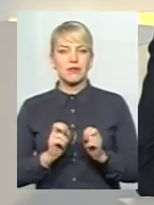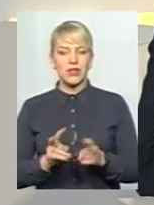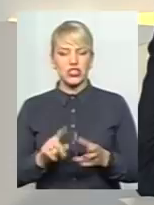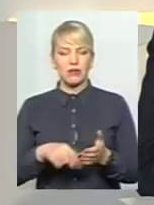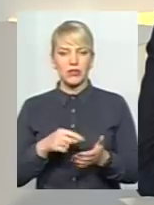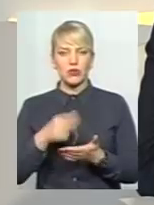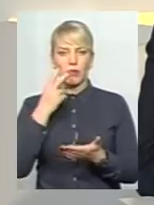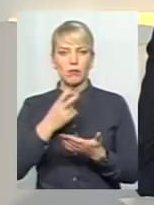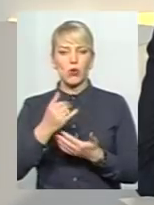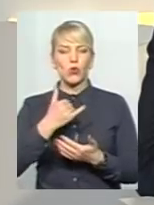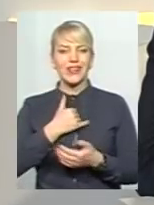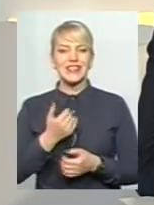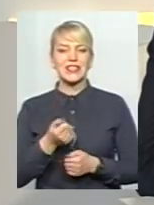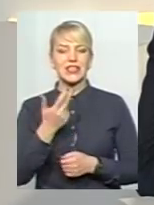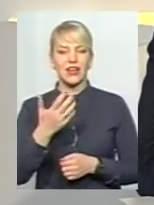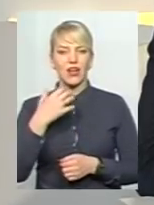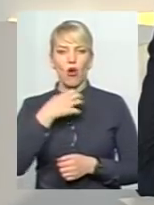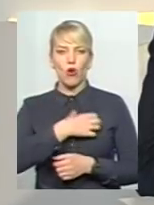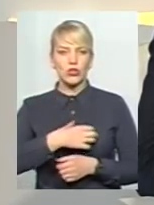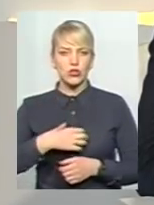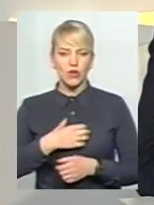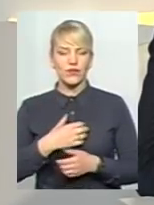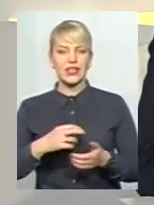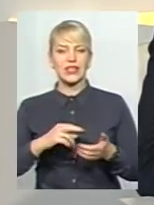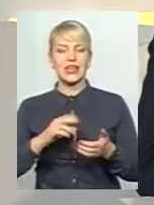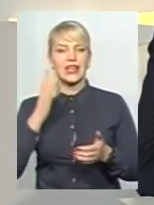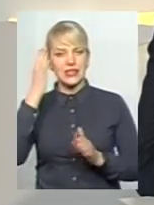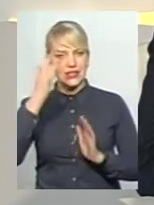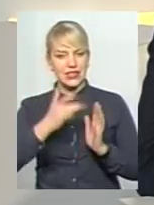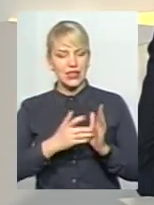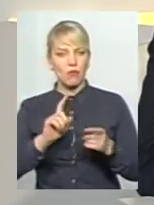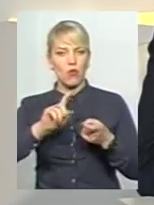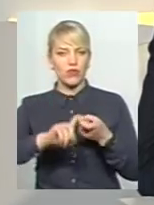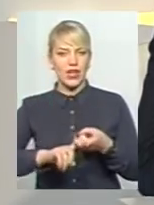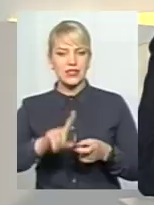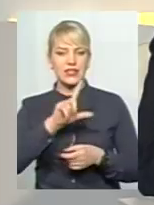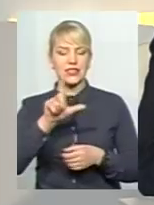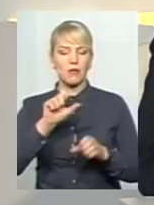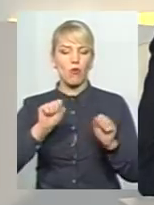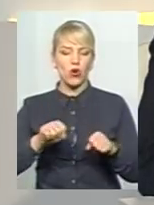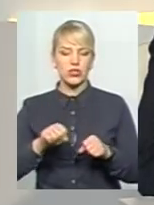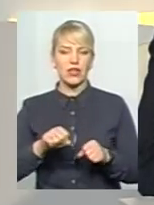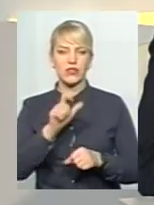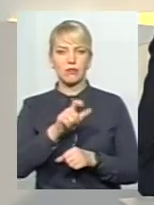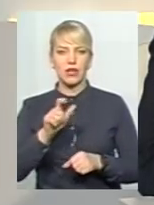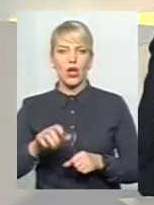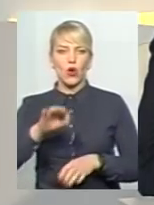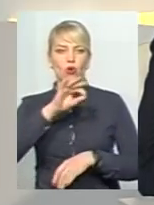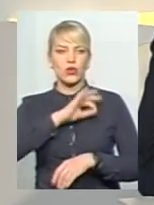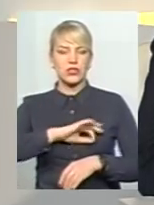нас кілька основних стратегічних цілей, пов'язаних з можливістю мешканцями користуватися комфортною